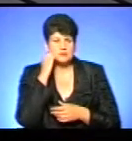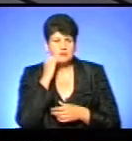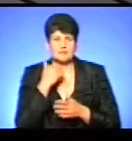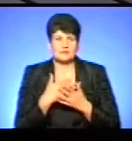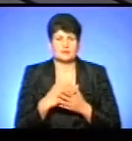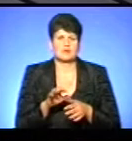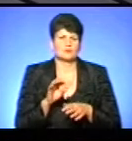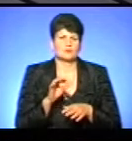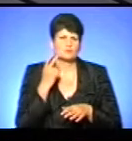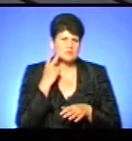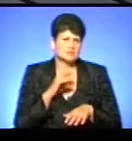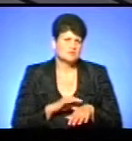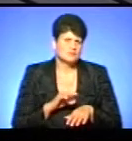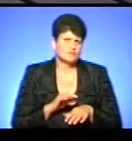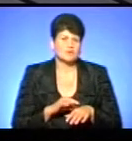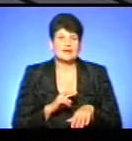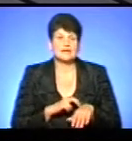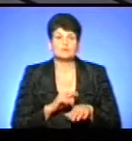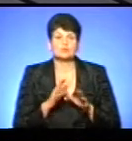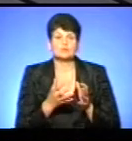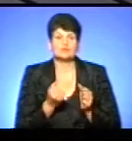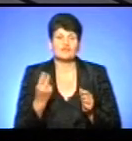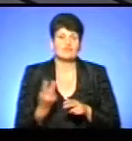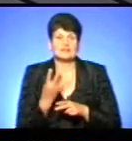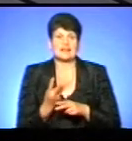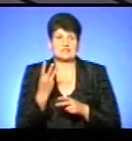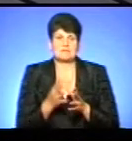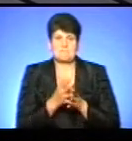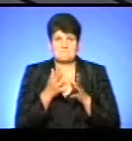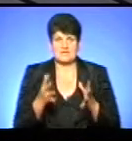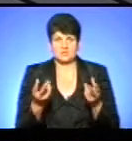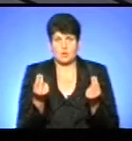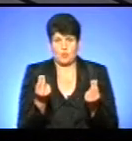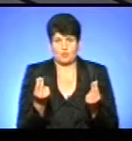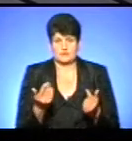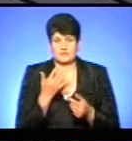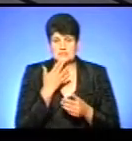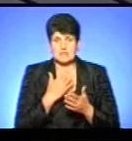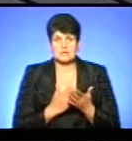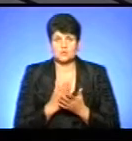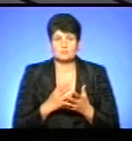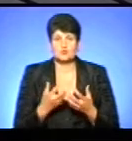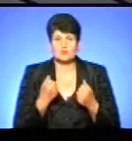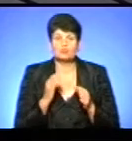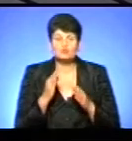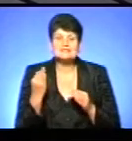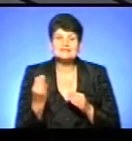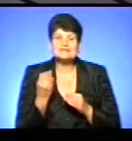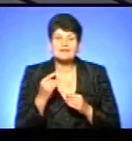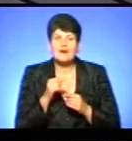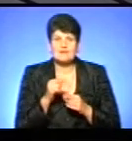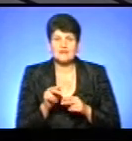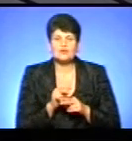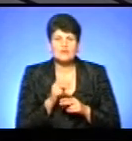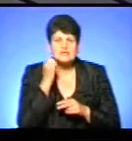мають хронічні захворювання, лікар буде отримати в 2-3 рази більше коштів від Національної служби здоров'я. Він буде зацікавлений якраз